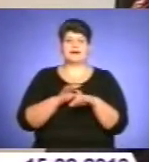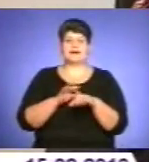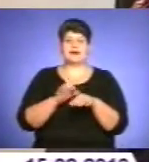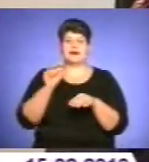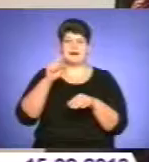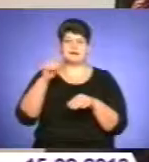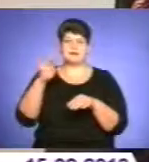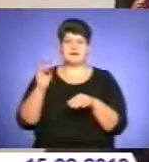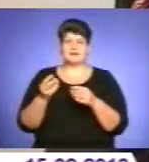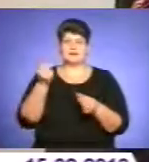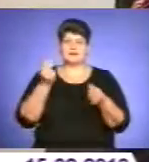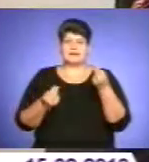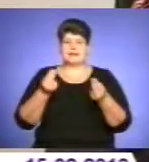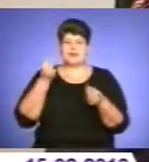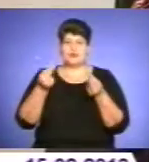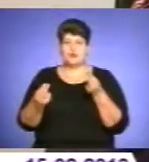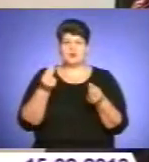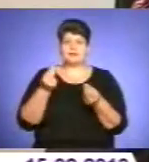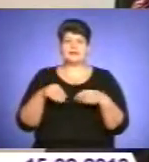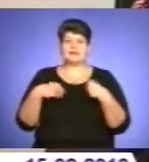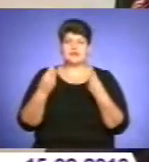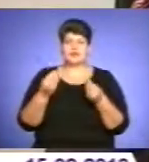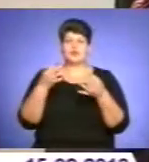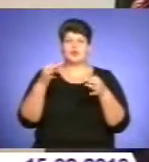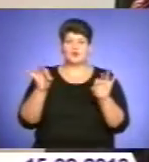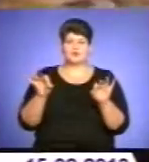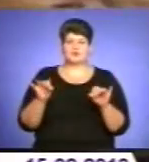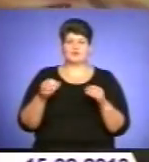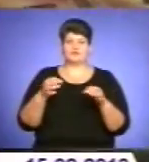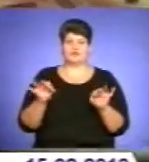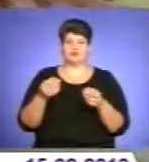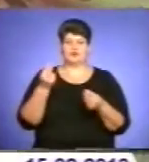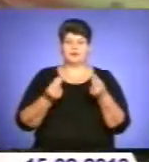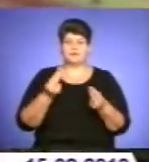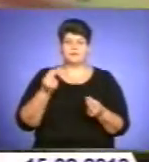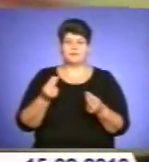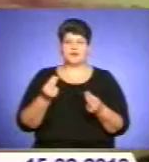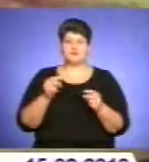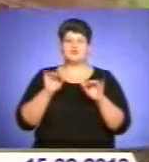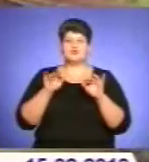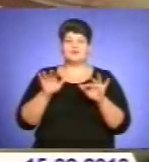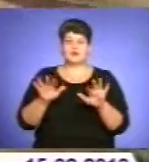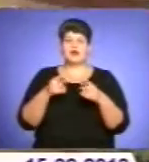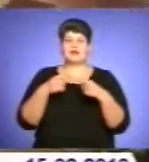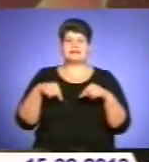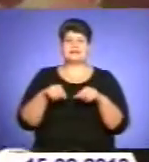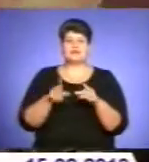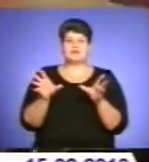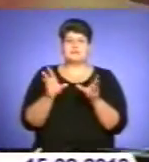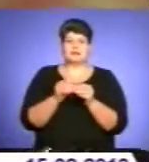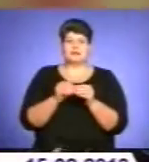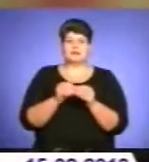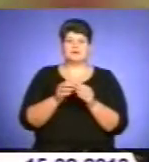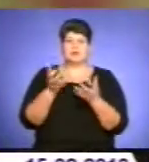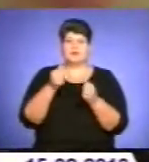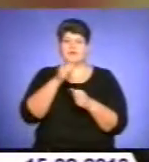працівників даного закладу до надання доступу до азартних ігор. Функціонування закладу азартних ігор організатор та його спільники тримали